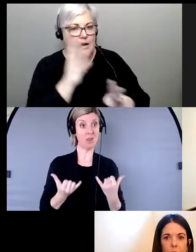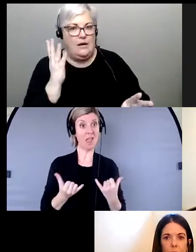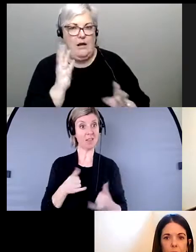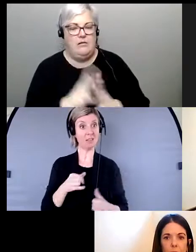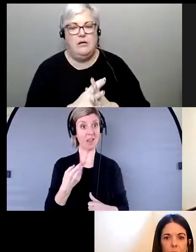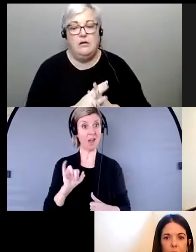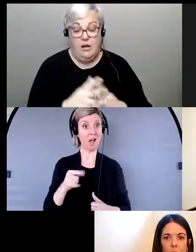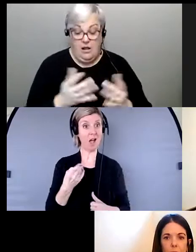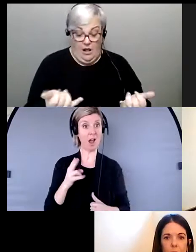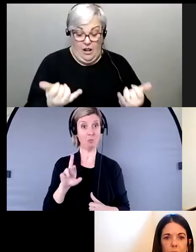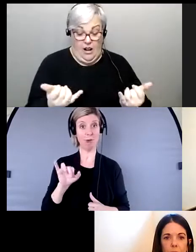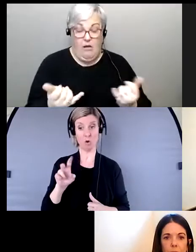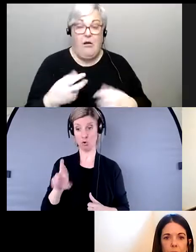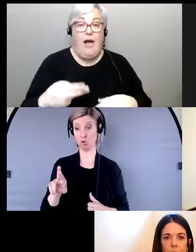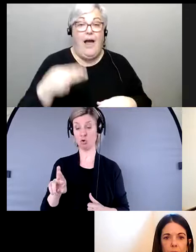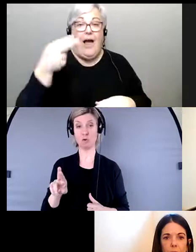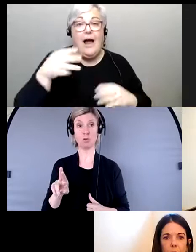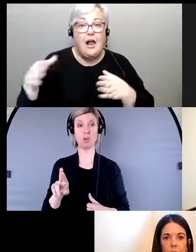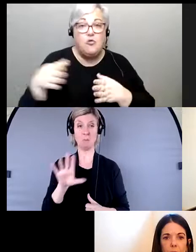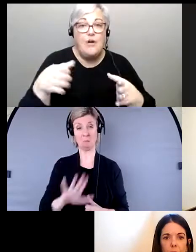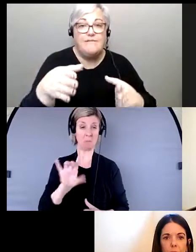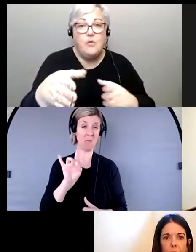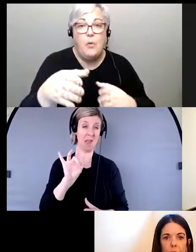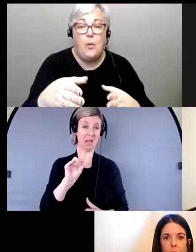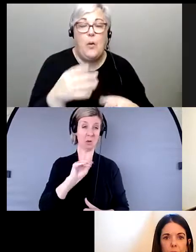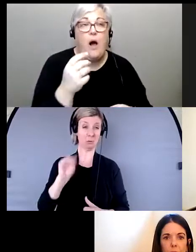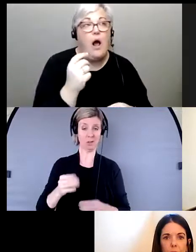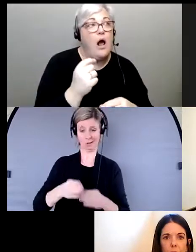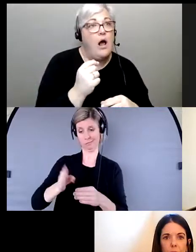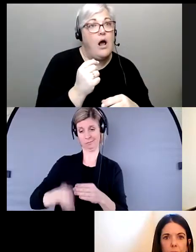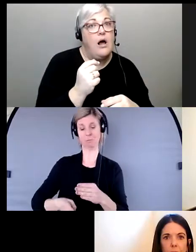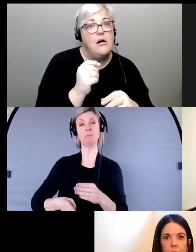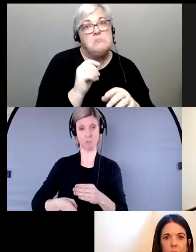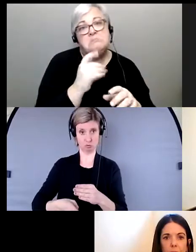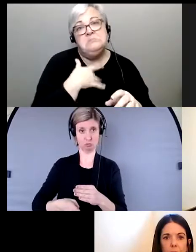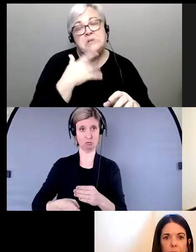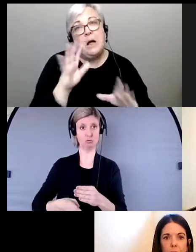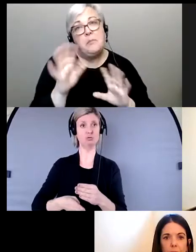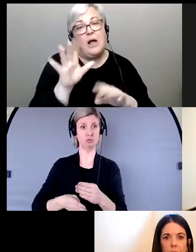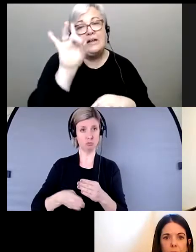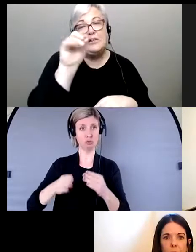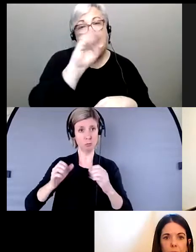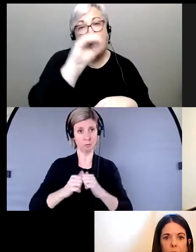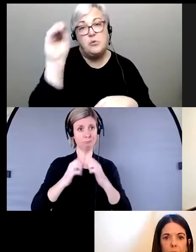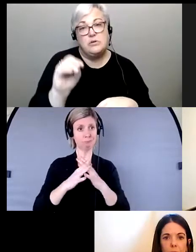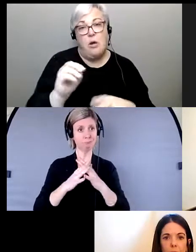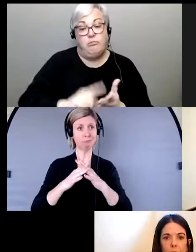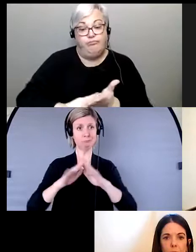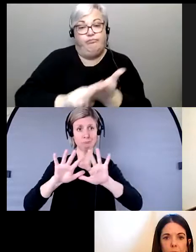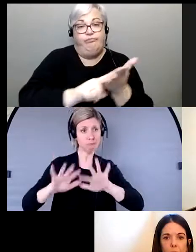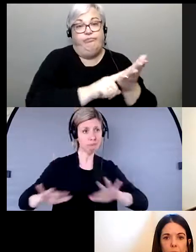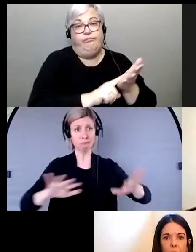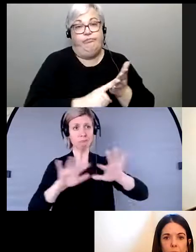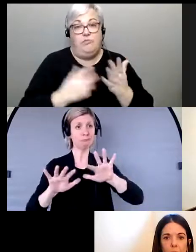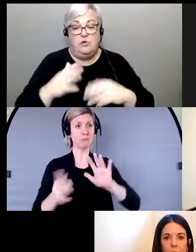En date d'aujourd'hui, Hyde River a complété à peu près 80 % de la reconstruction de la